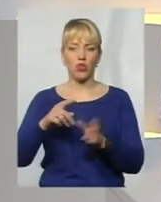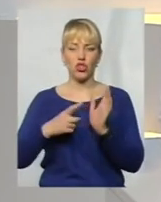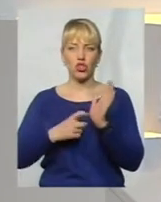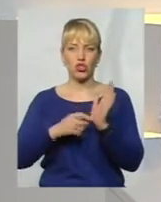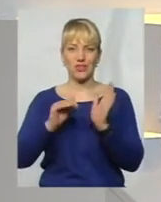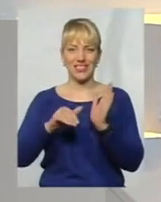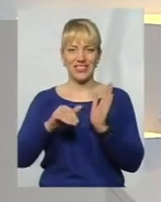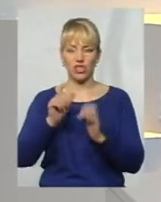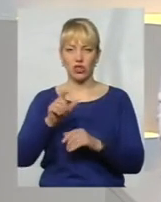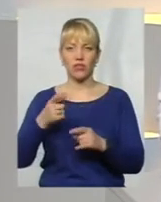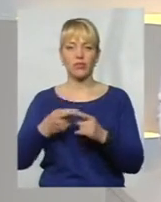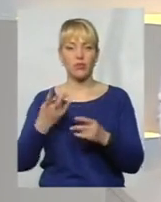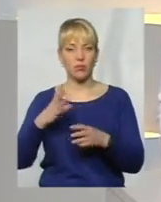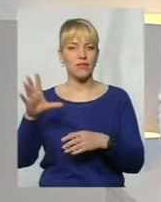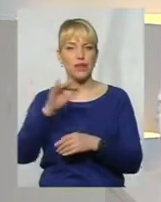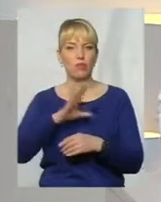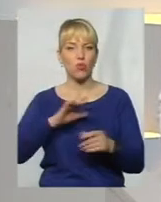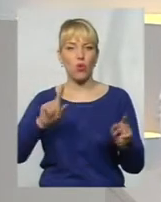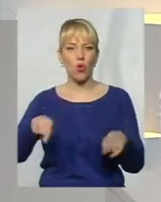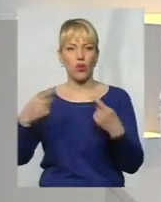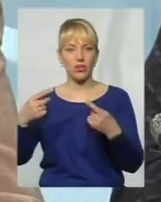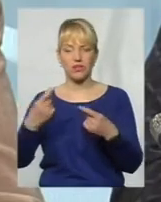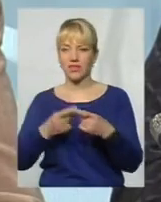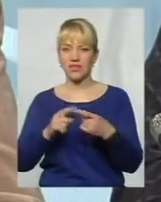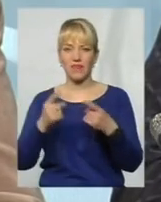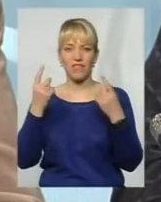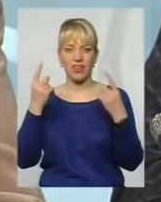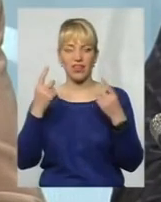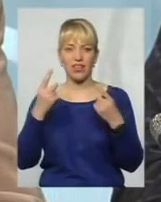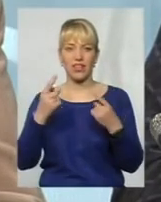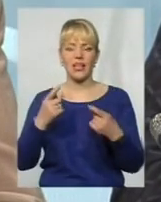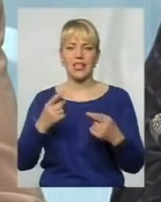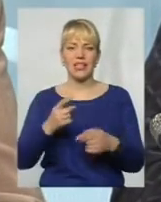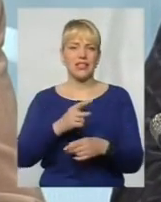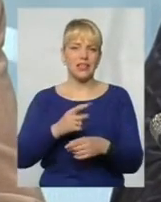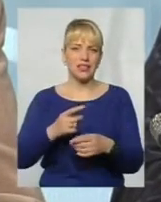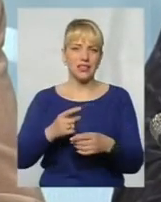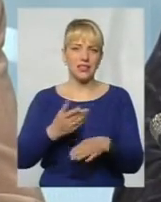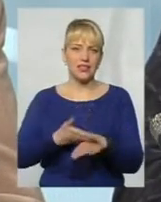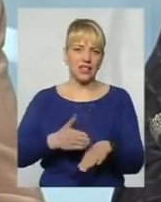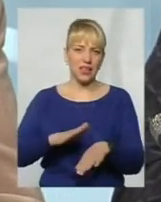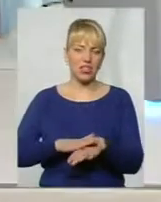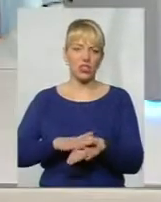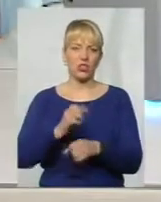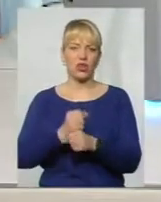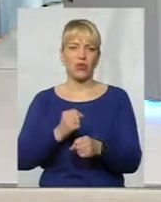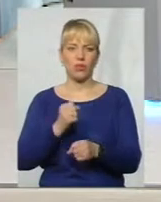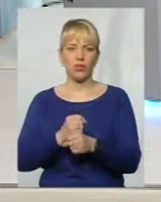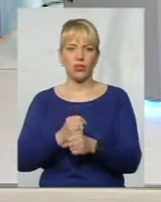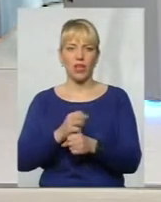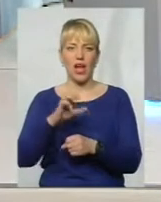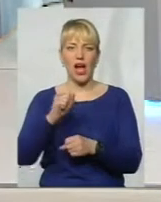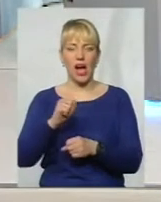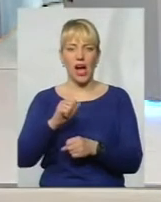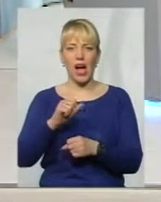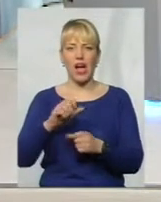треба було організувати. Це велика, титанічна робота, проведена. і тими людьми, що там. А штаб